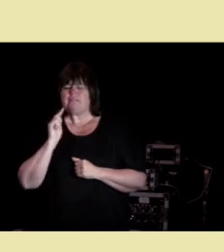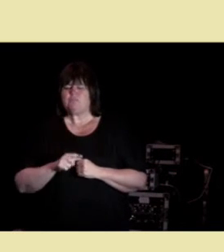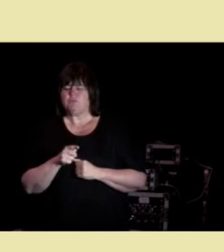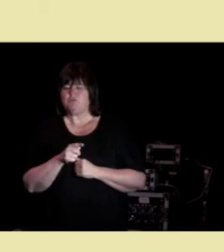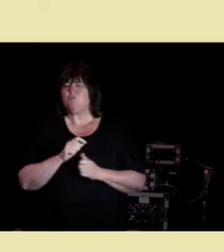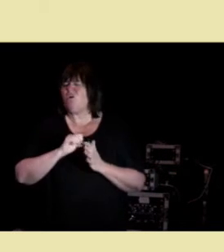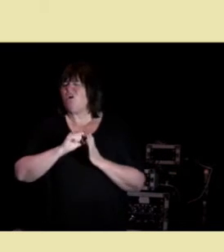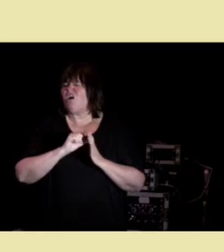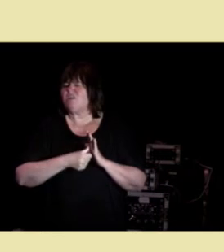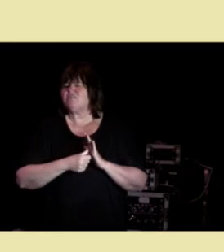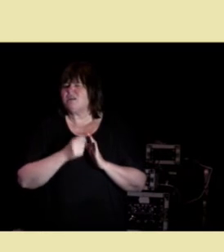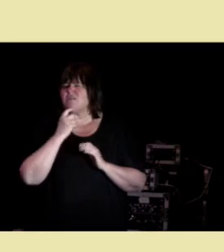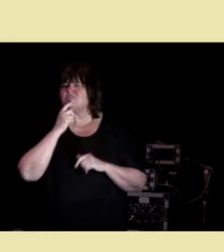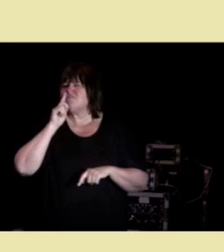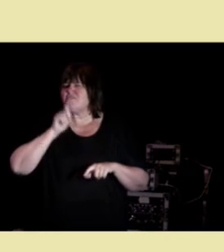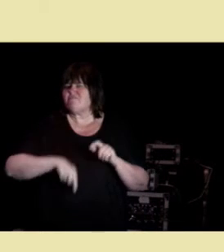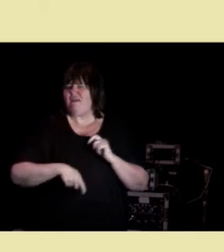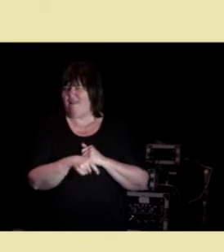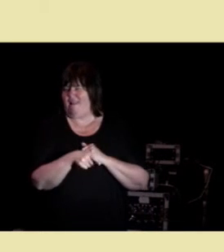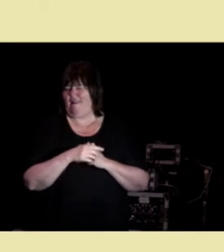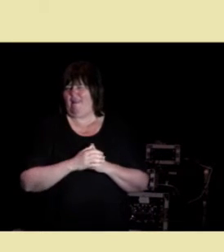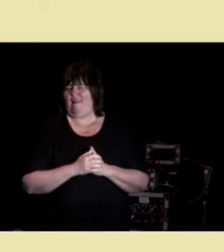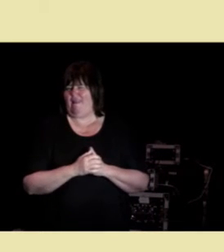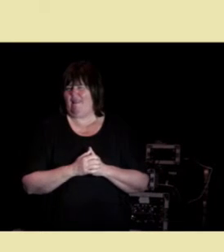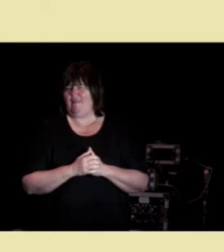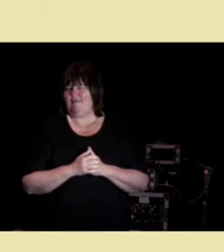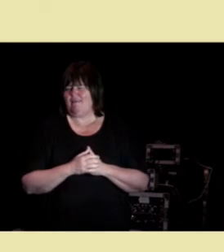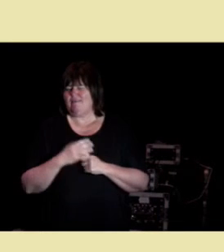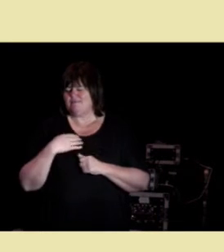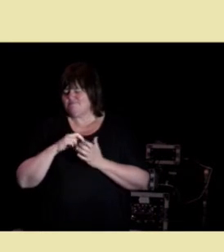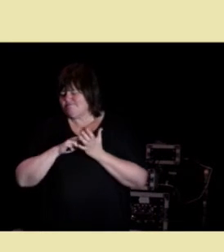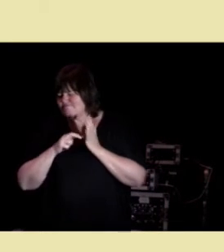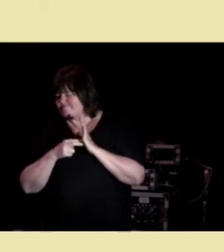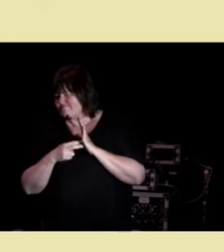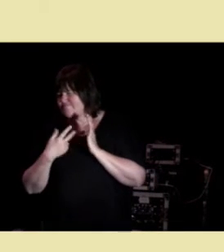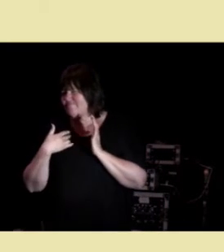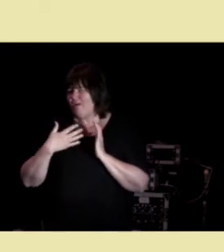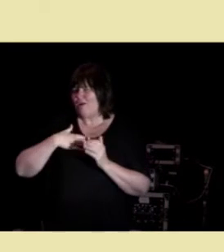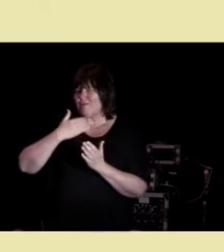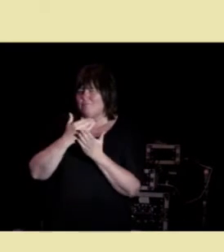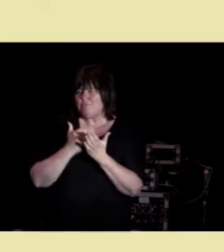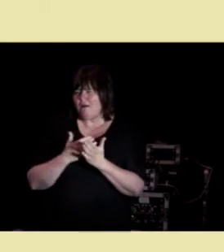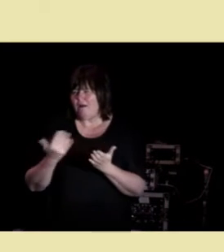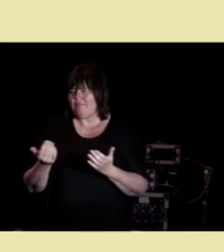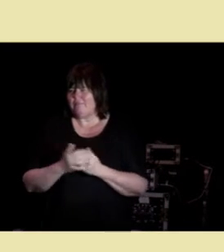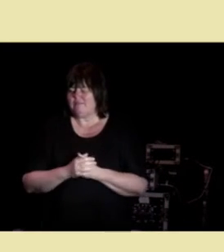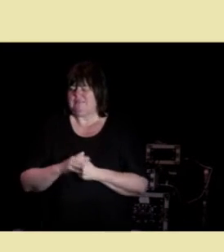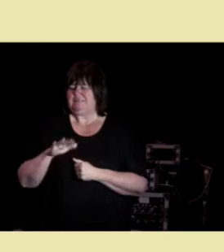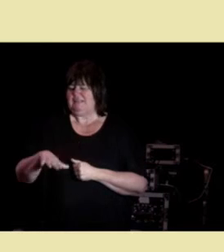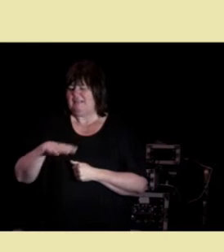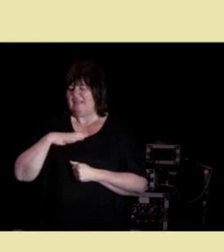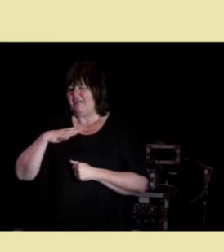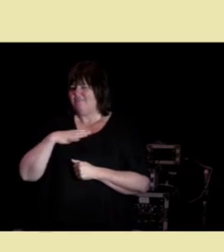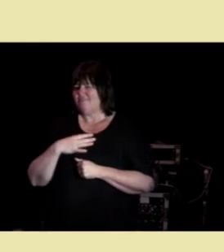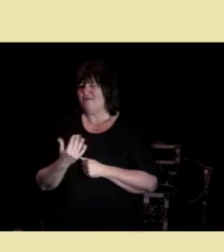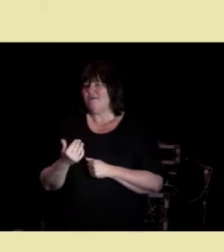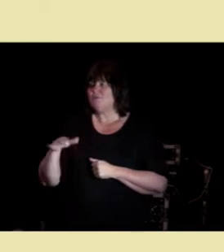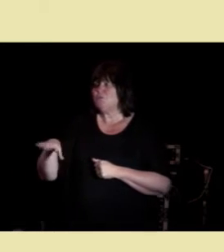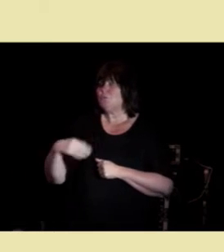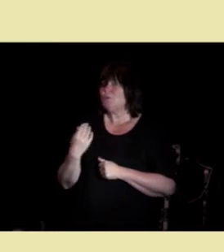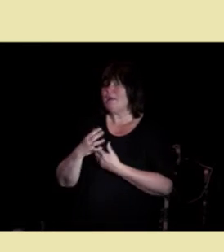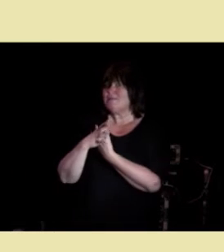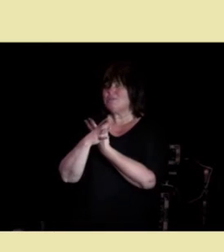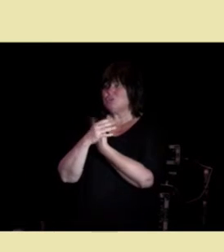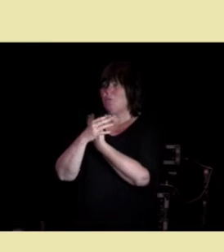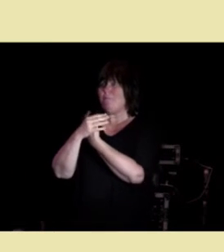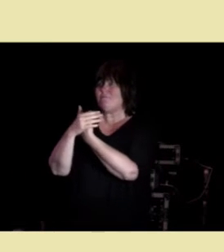garantert kom til å svare feil på. Så hun hadde en plan. Når en lille jente tok en sommerfugl,